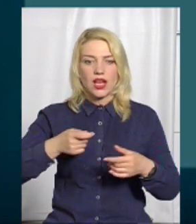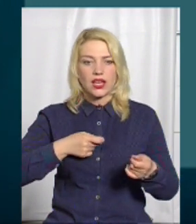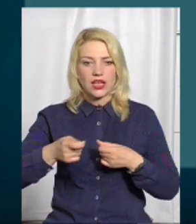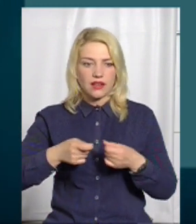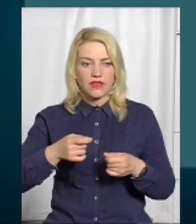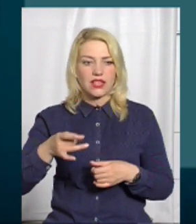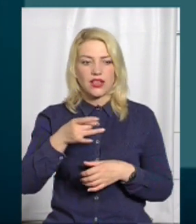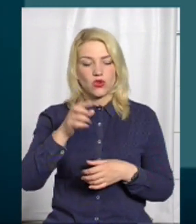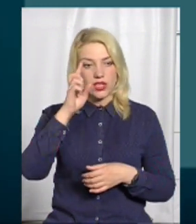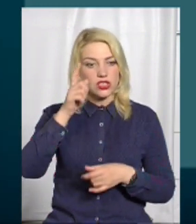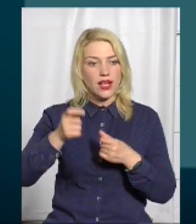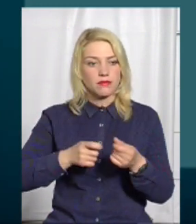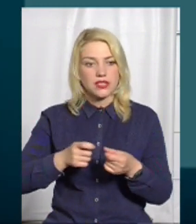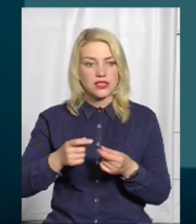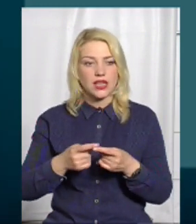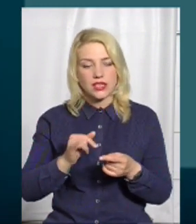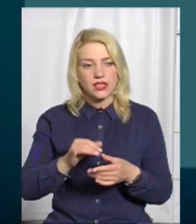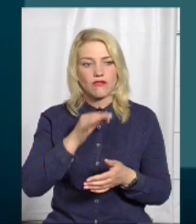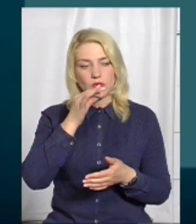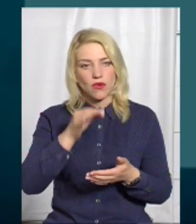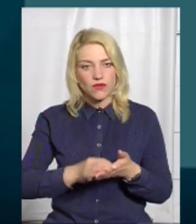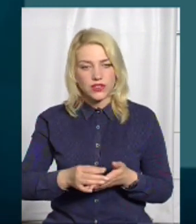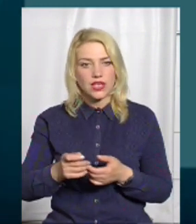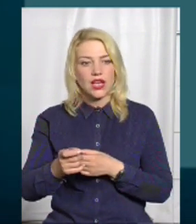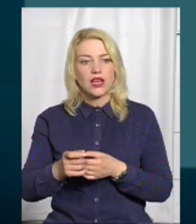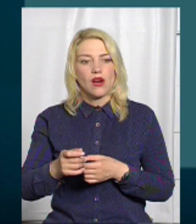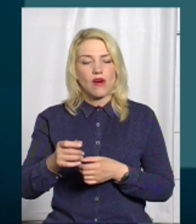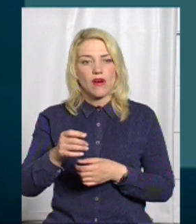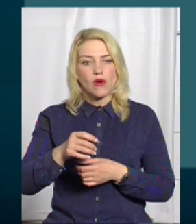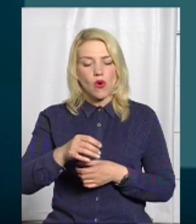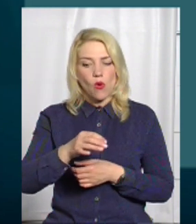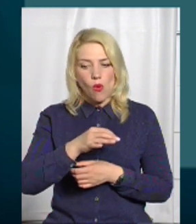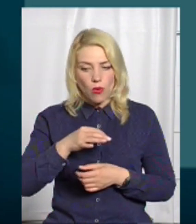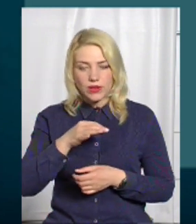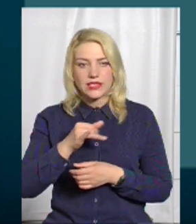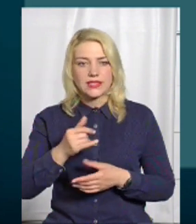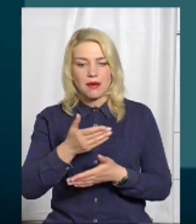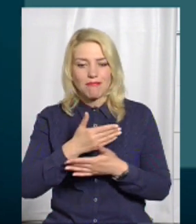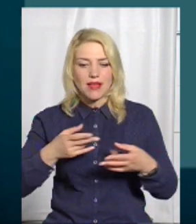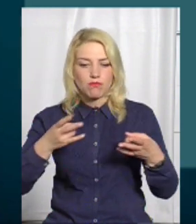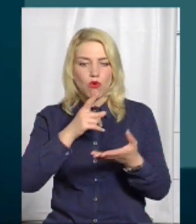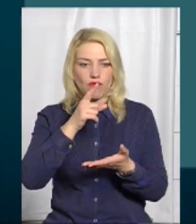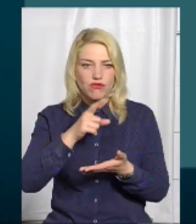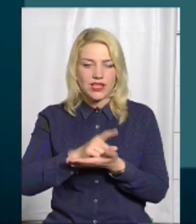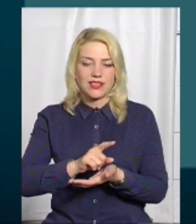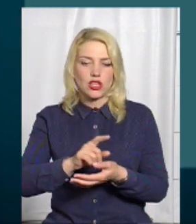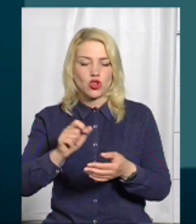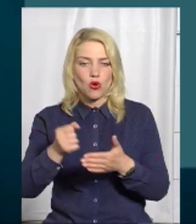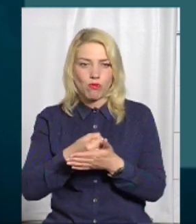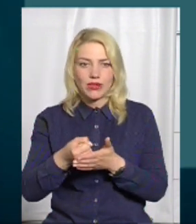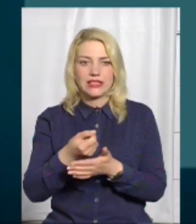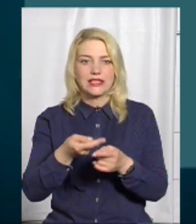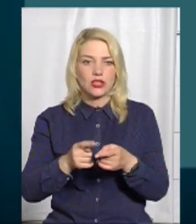держадміністрацій, це відповідні керівники підрозділів в області. Ми повинні добитись того, щоб